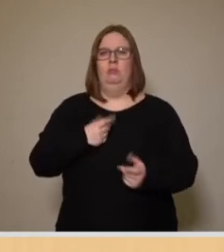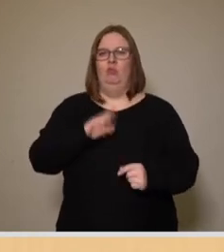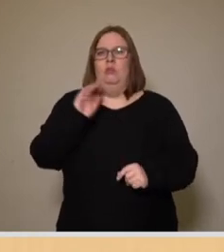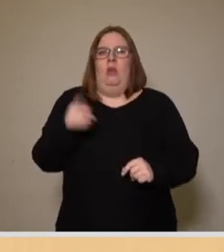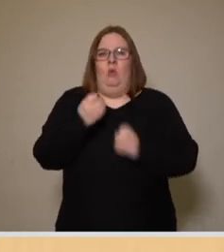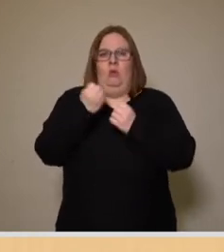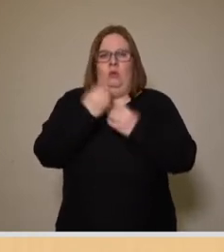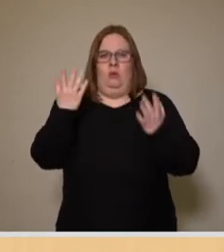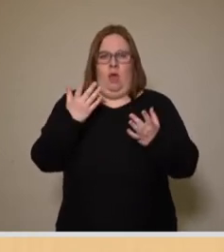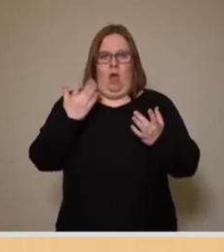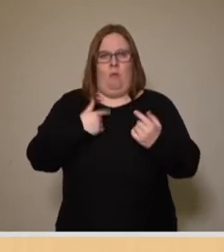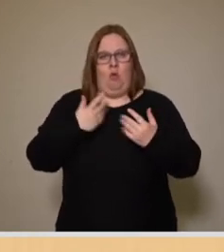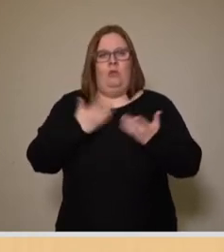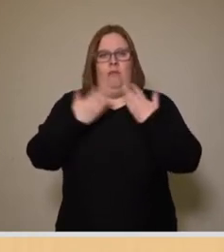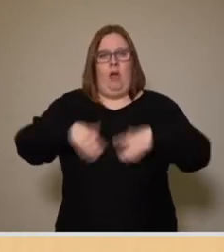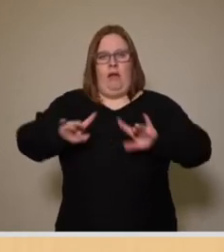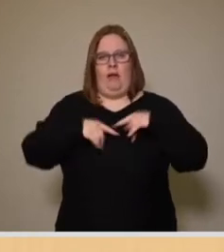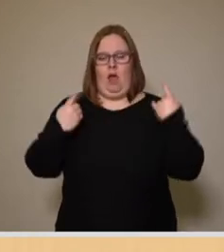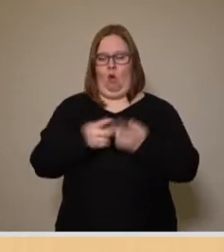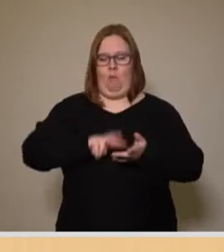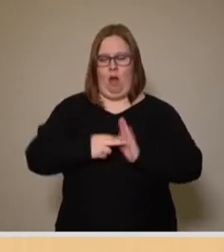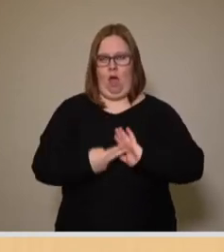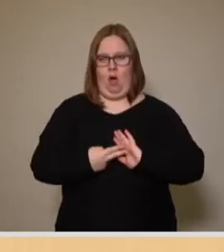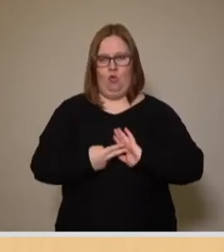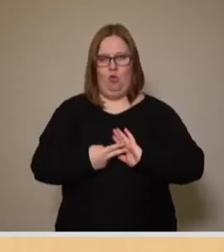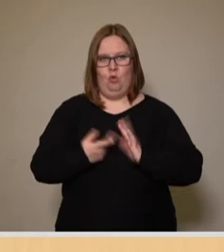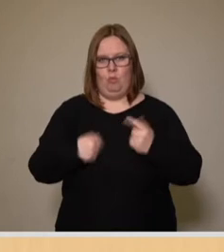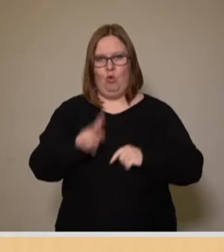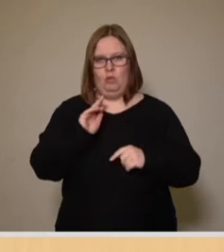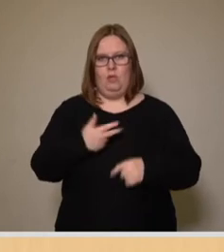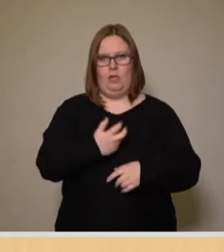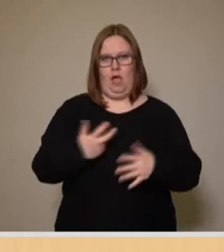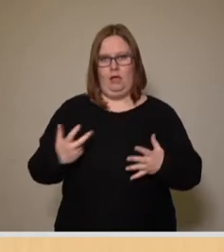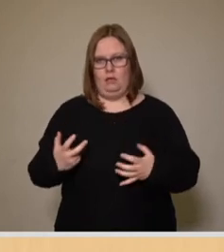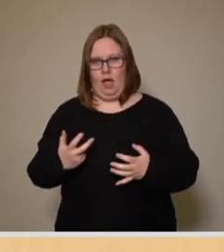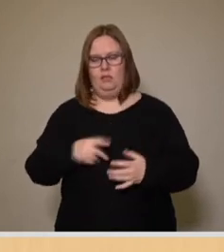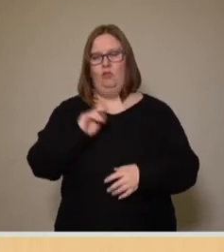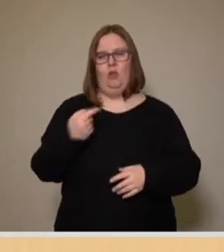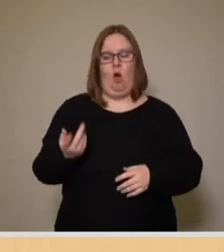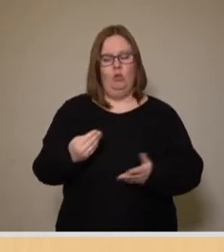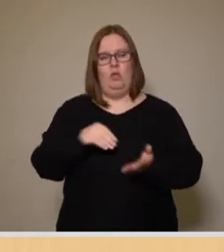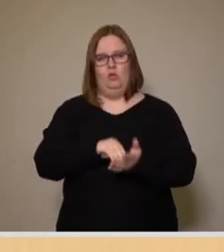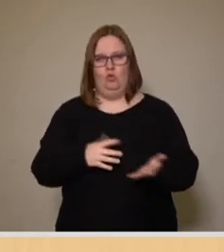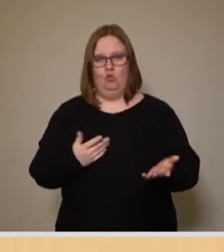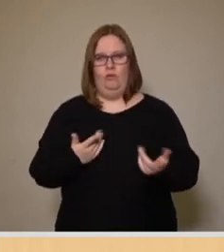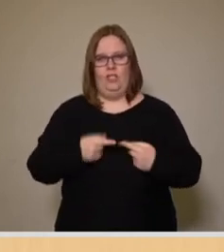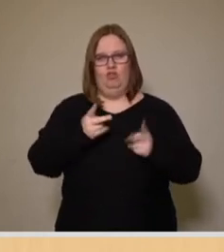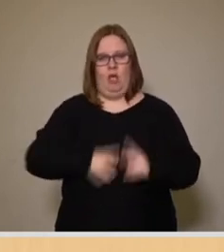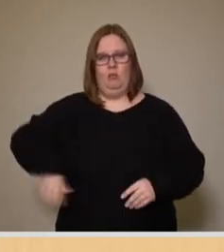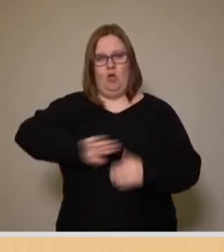-freiraumplanerischen Konzeption im Bebauungsplangebiet 3038 wurde unter Beteiligung der